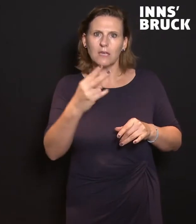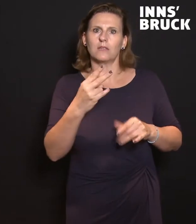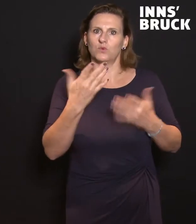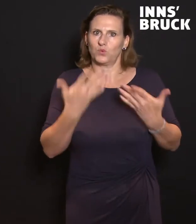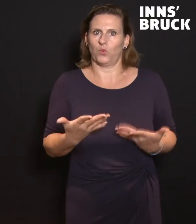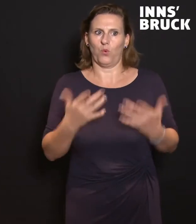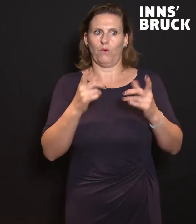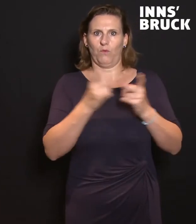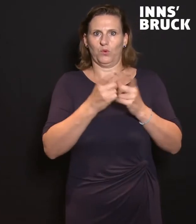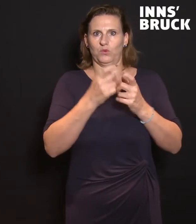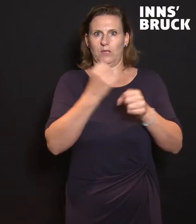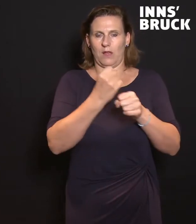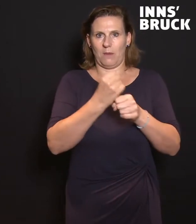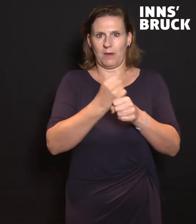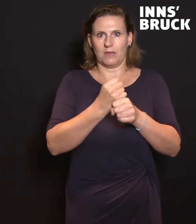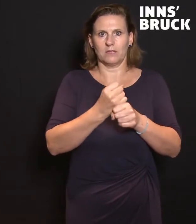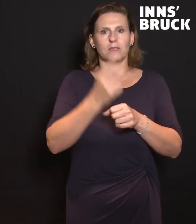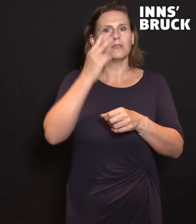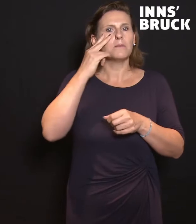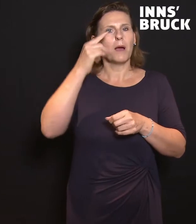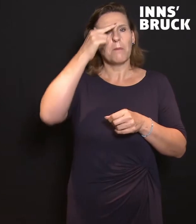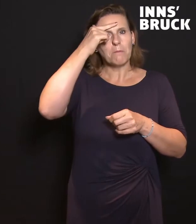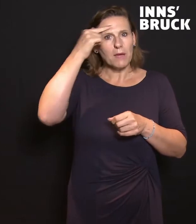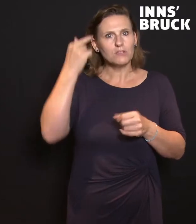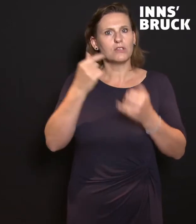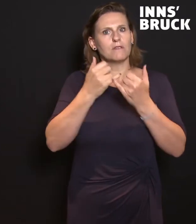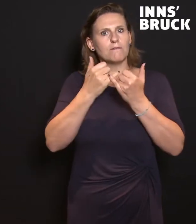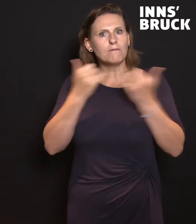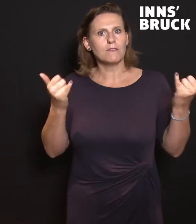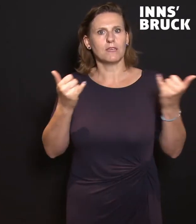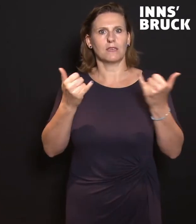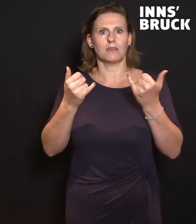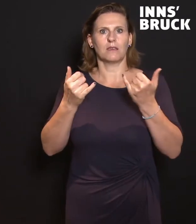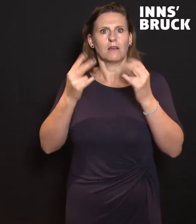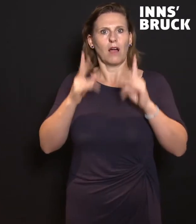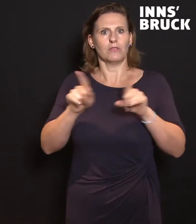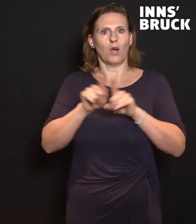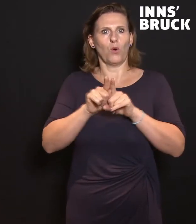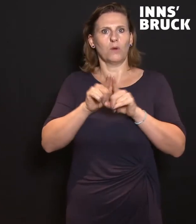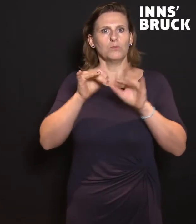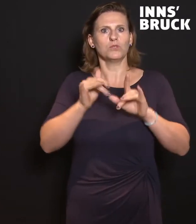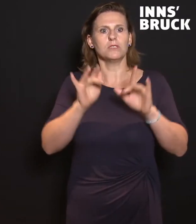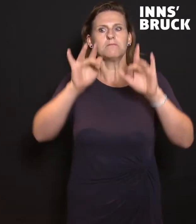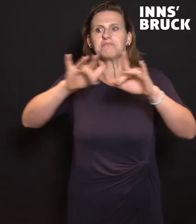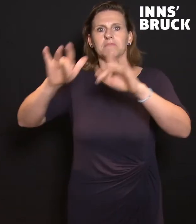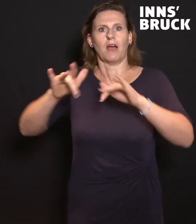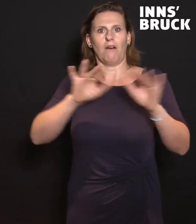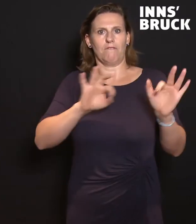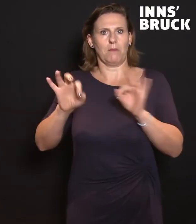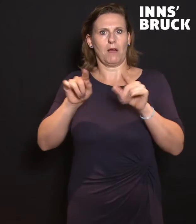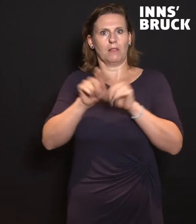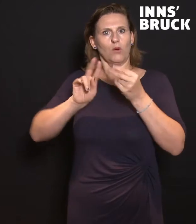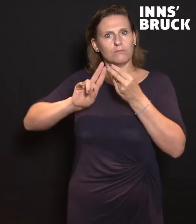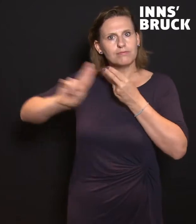Wir haben gesehen, dass Menschen ihre Arbeit immer mehr dezentral abhalten werden. Das bedeutet auch, dass wir